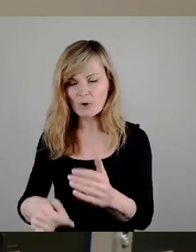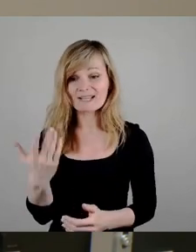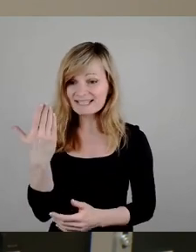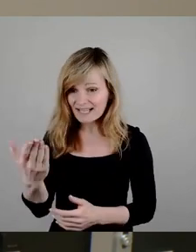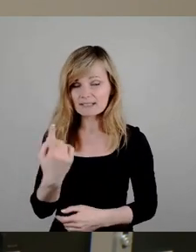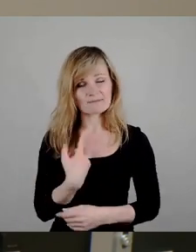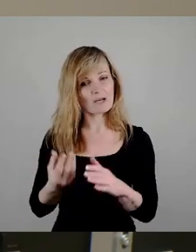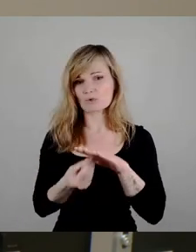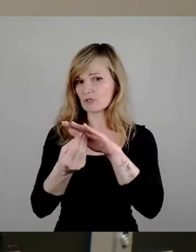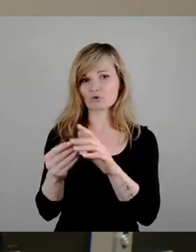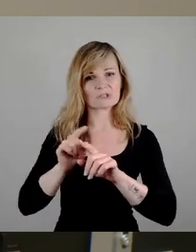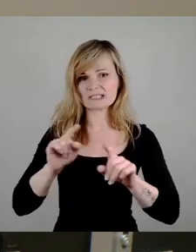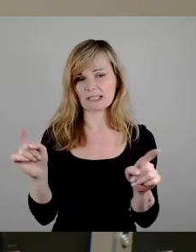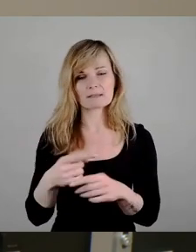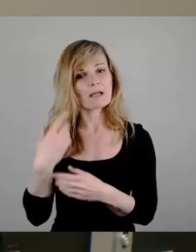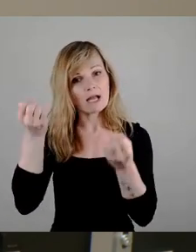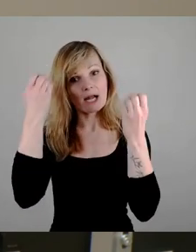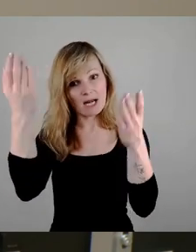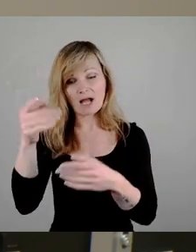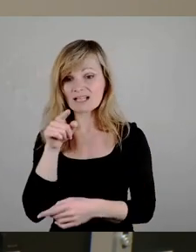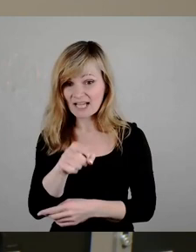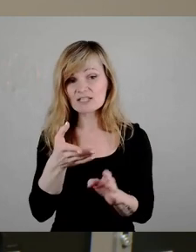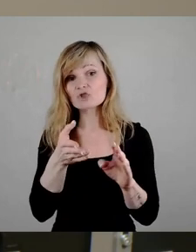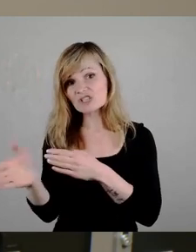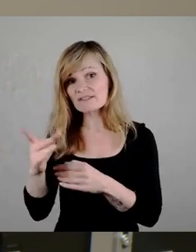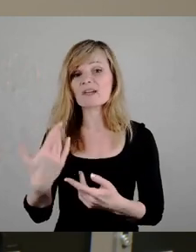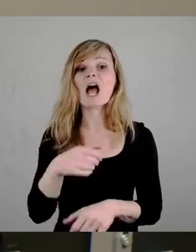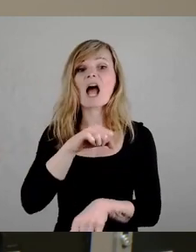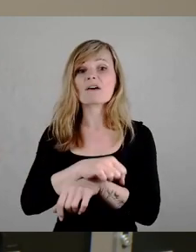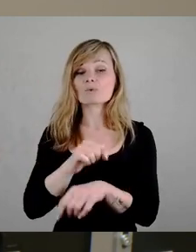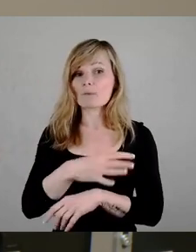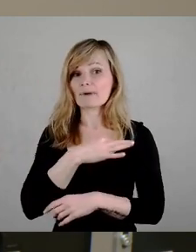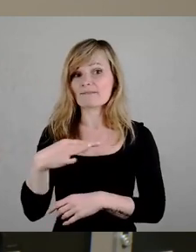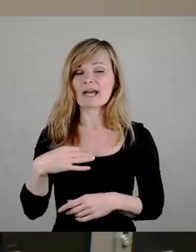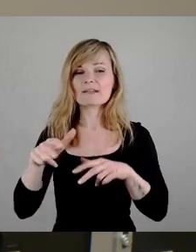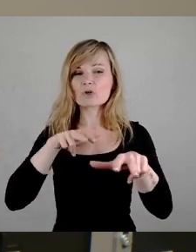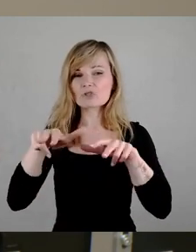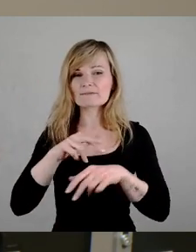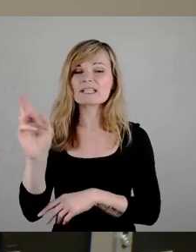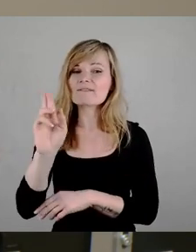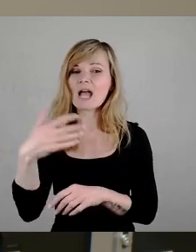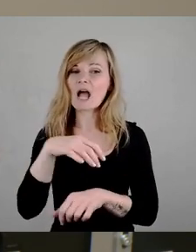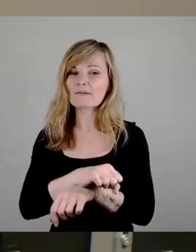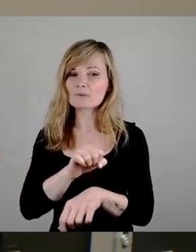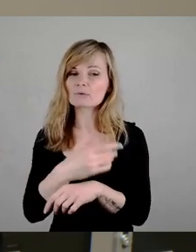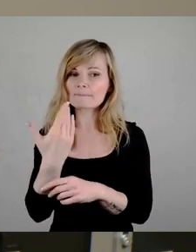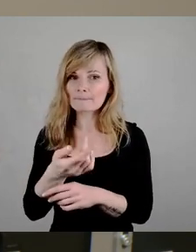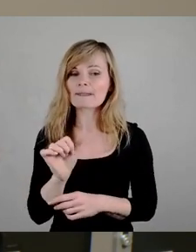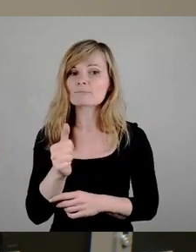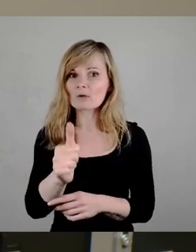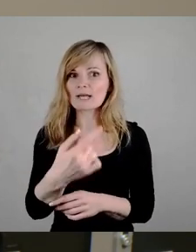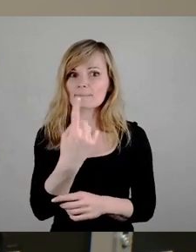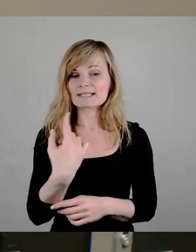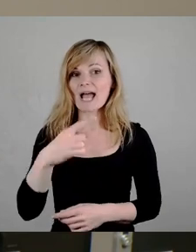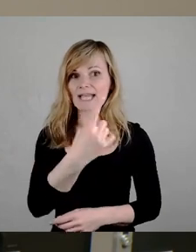eines ist klar, wenn es schief geht, haften bei privatwirtschaftlichen Spekulanten immer die privatwirtschaftlichen Spekulanten mit einem eigenen Vermögen.